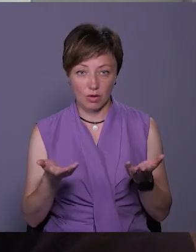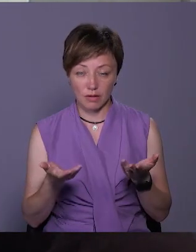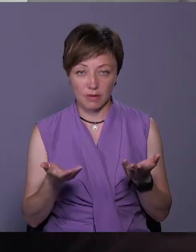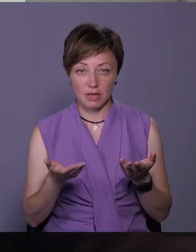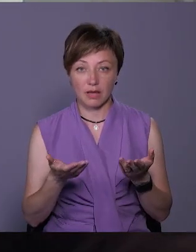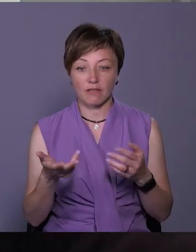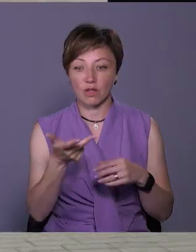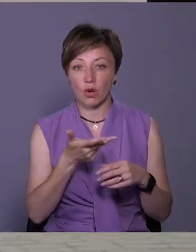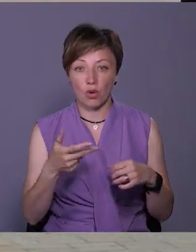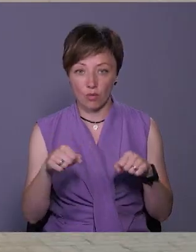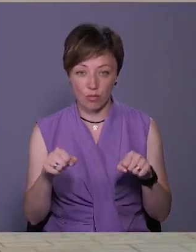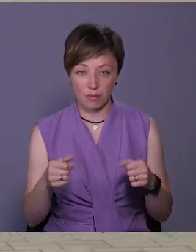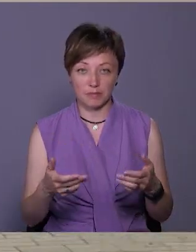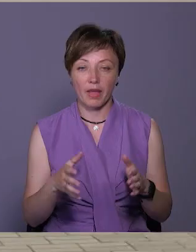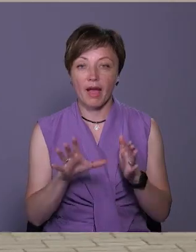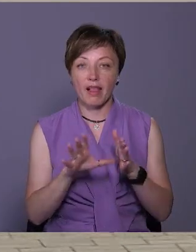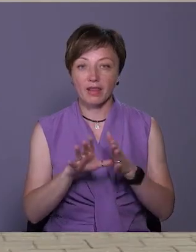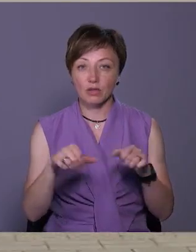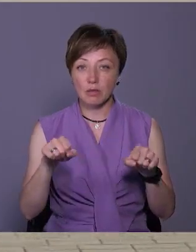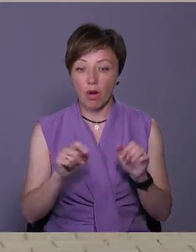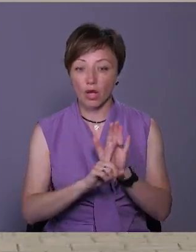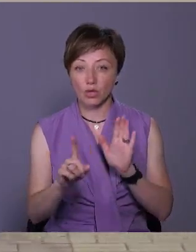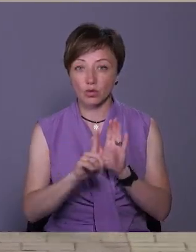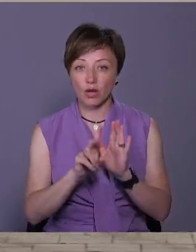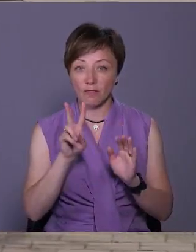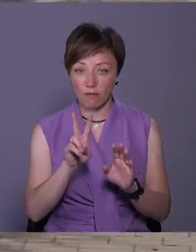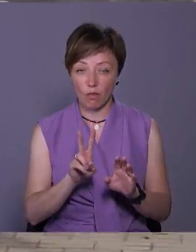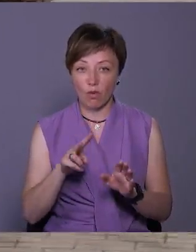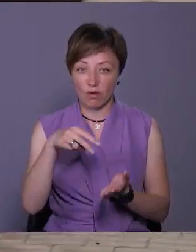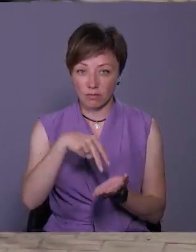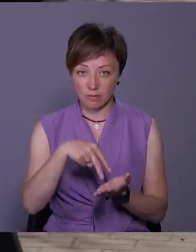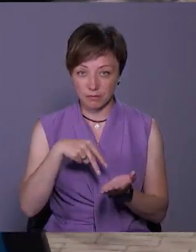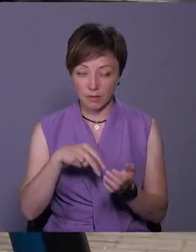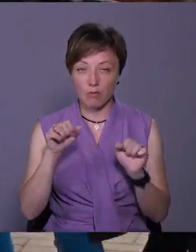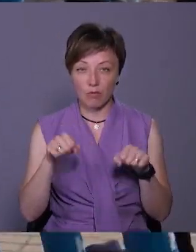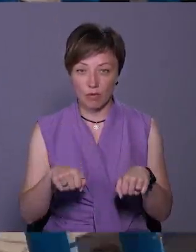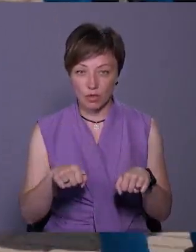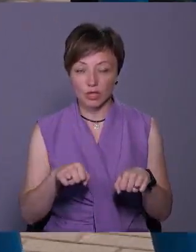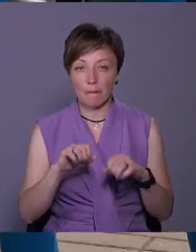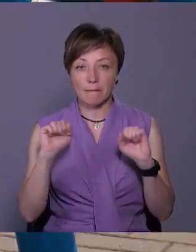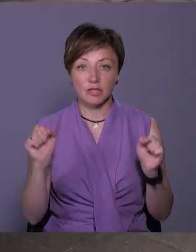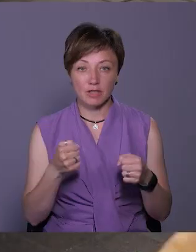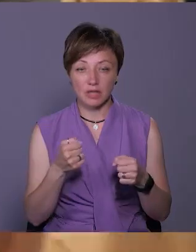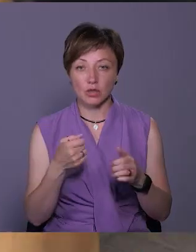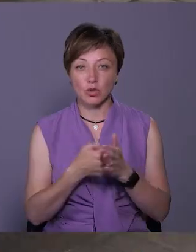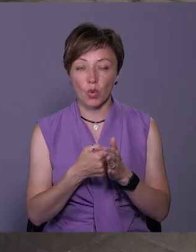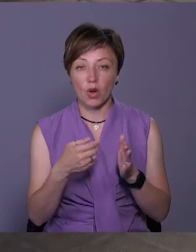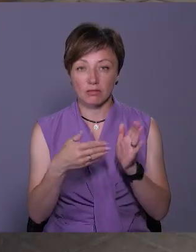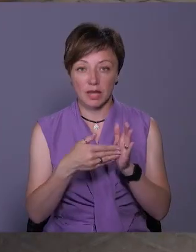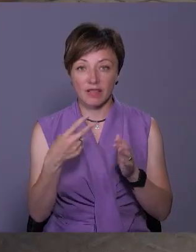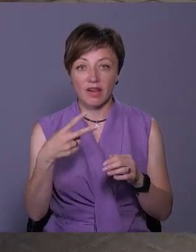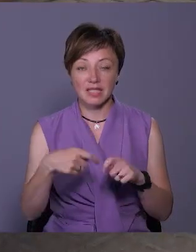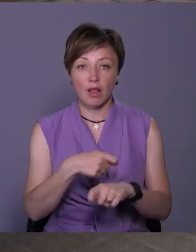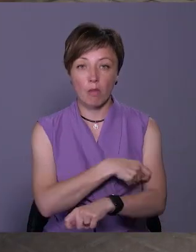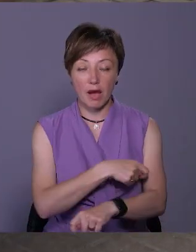далі, і втроєм їздять. Електросамокат, якими рухаються у двох, Діана і Дар'я, може розвинути максимальну швидкість до 20 кілометрів за